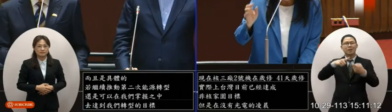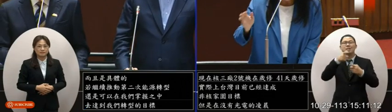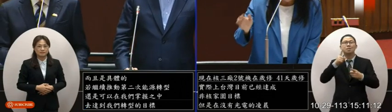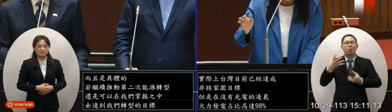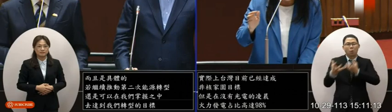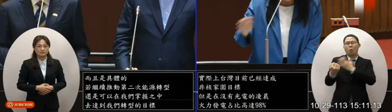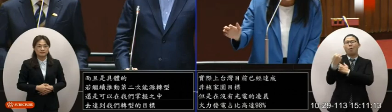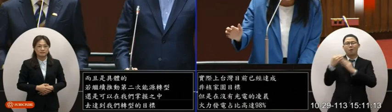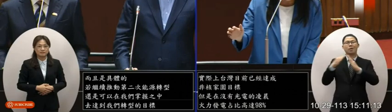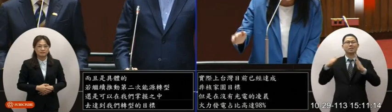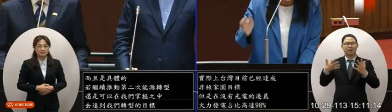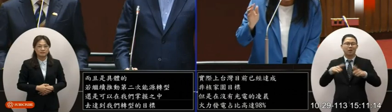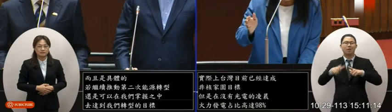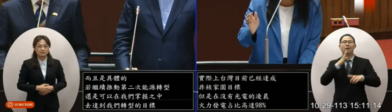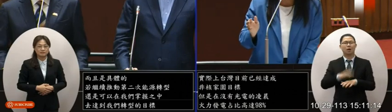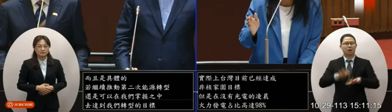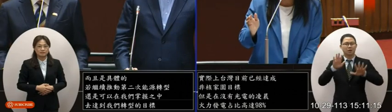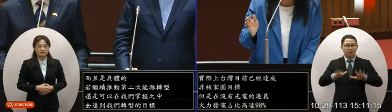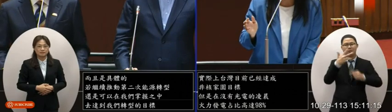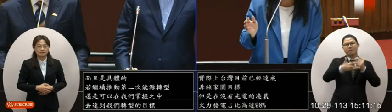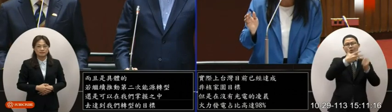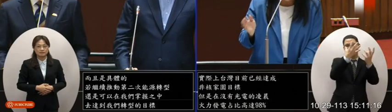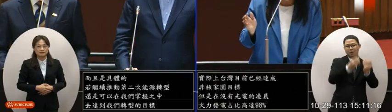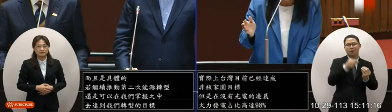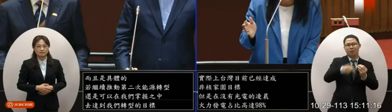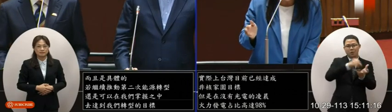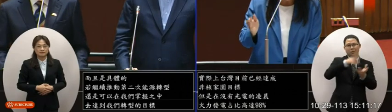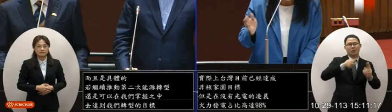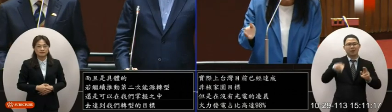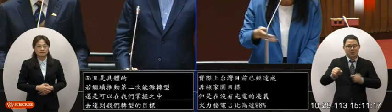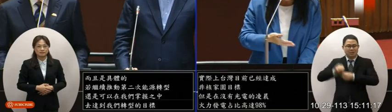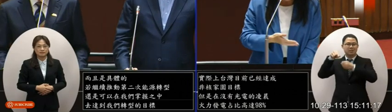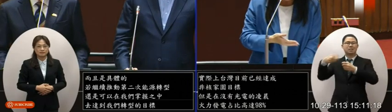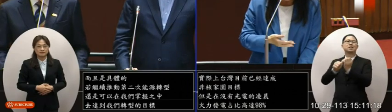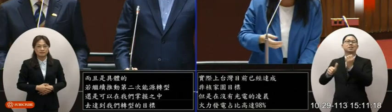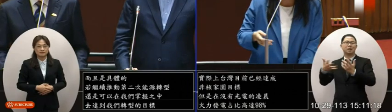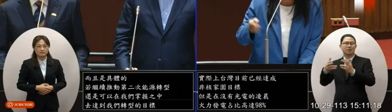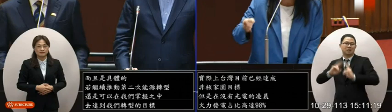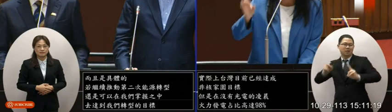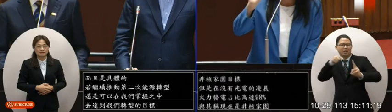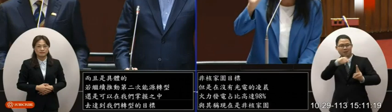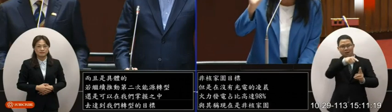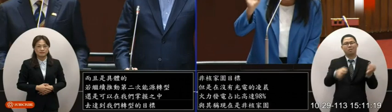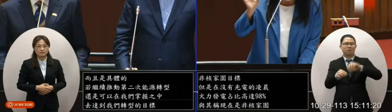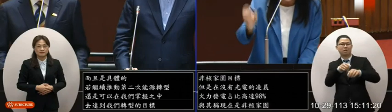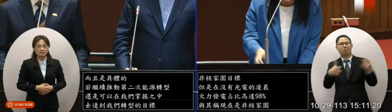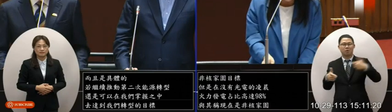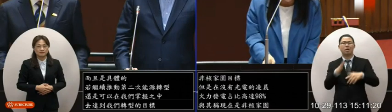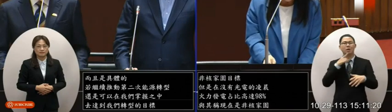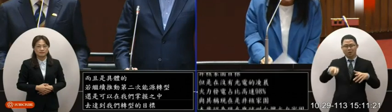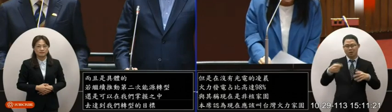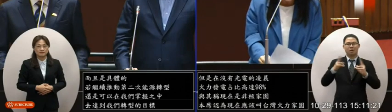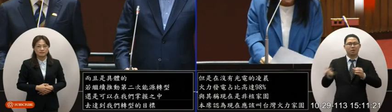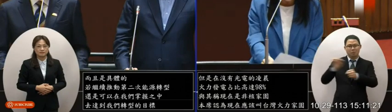園這八年減少的核電比增加的再生能源還要多導致我們火力發電要補300億